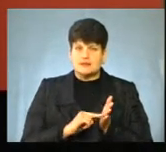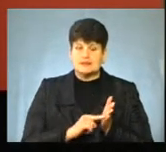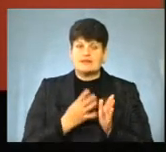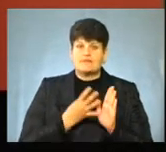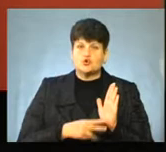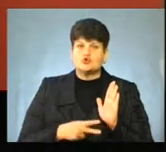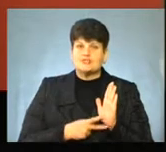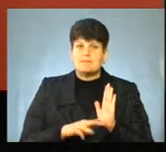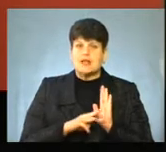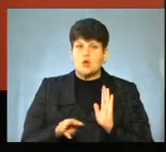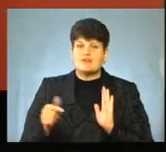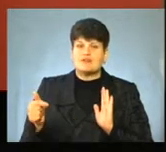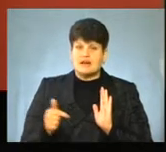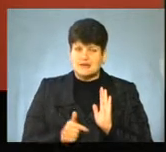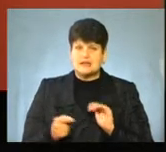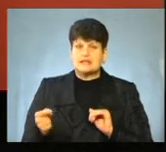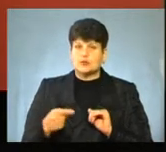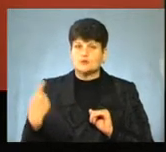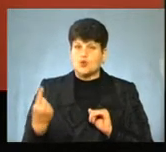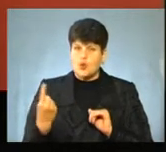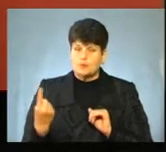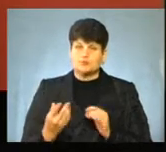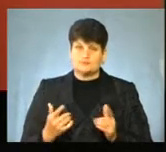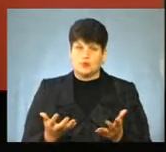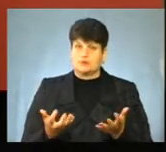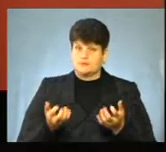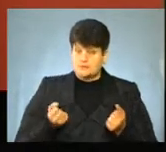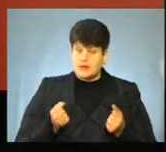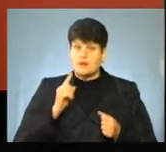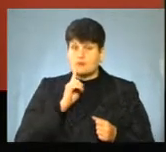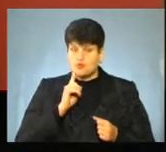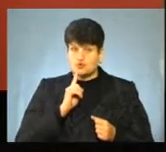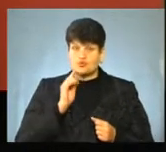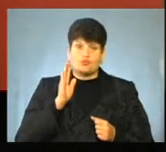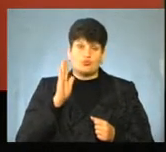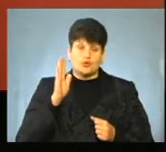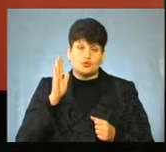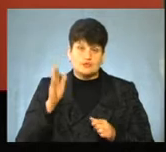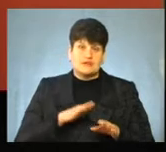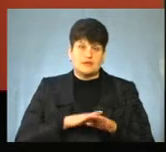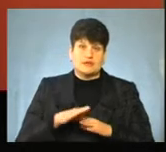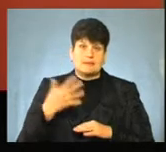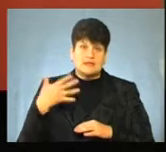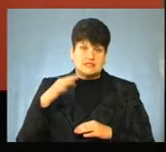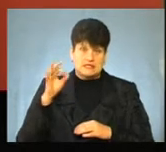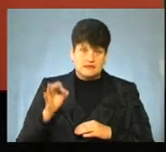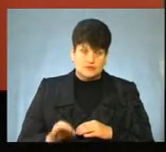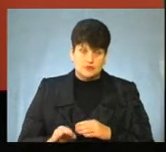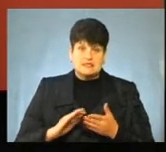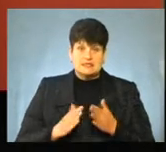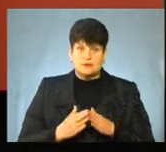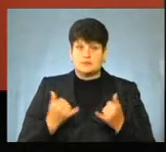97 мільйонів гривень на Тернопільську область надійшло. І поки що прогнози на виконання 50%